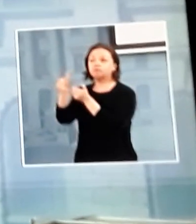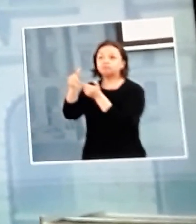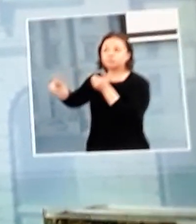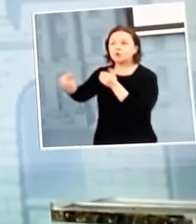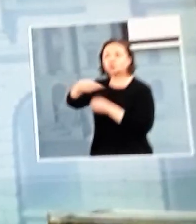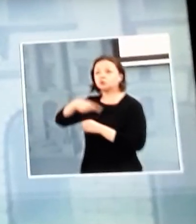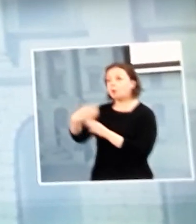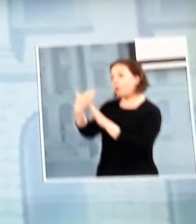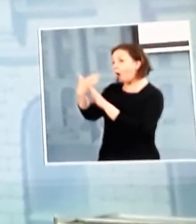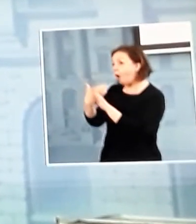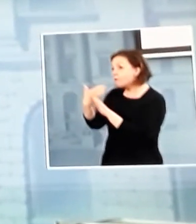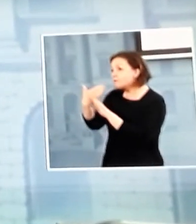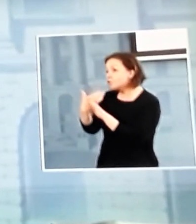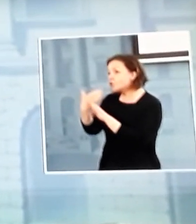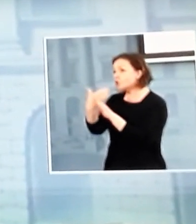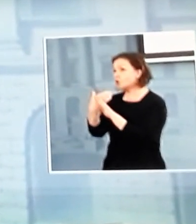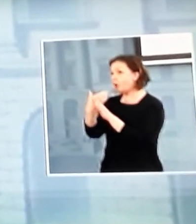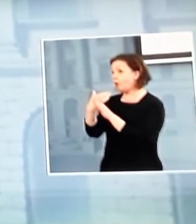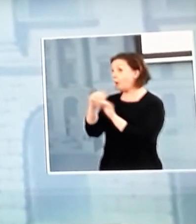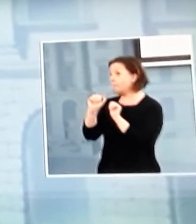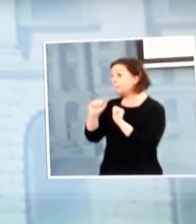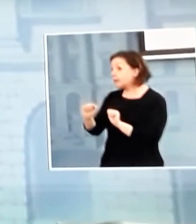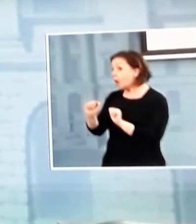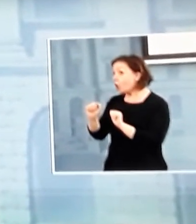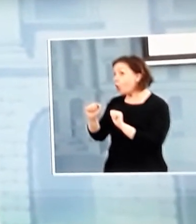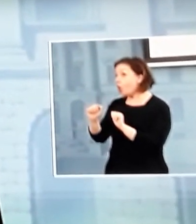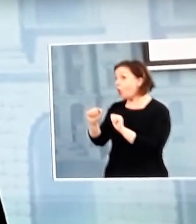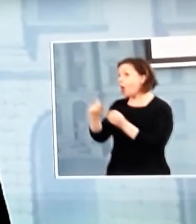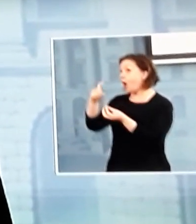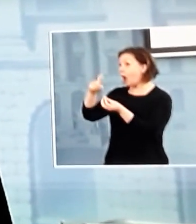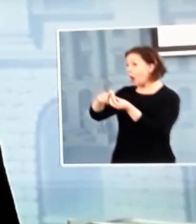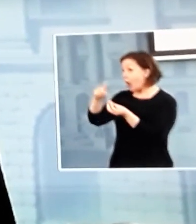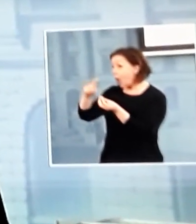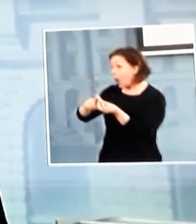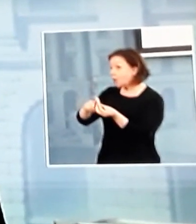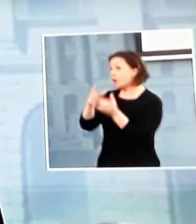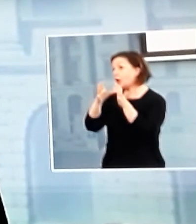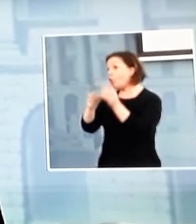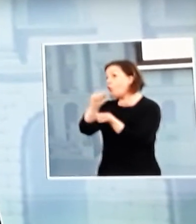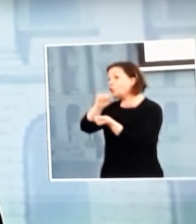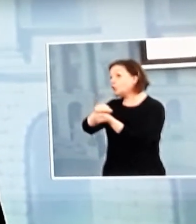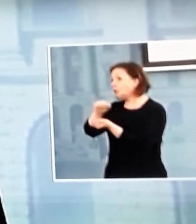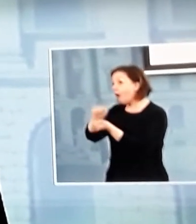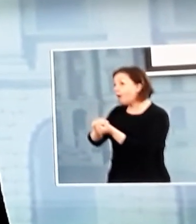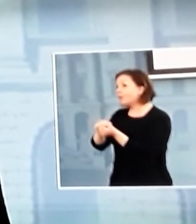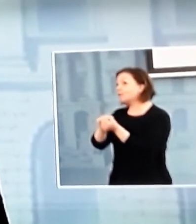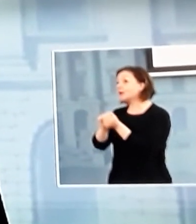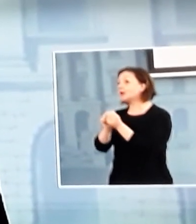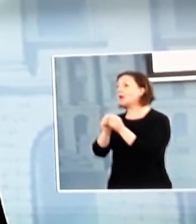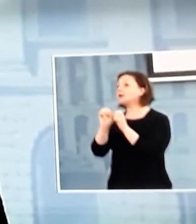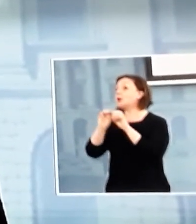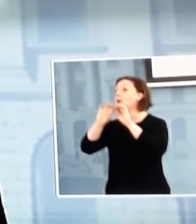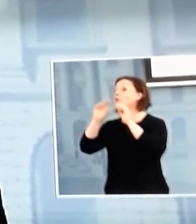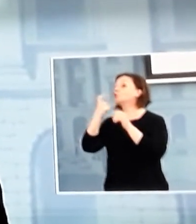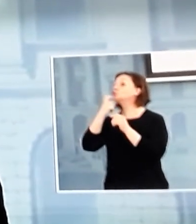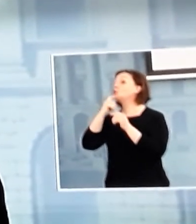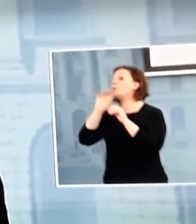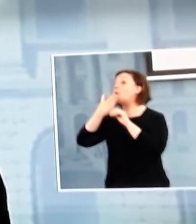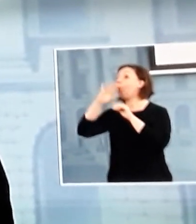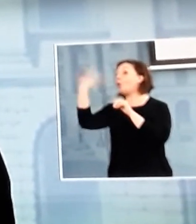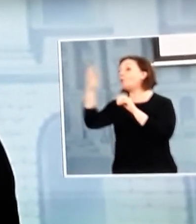sitä, että onko tarpeen tehdä myöskin rajoittamista lääkkeiden ja hoitotarvikkeiden poisviemiseksi maasta.